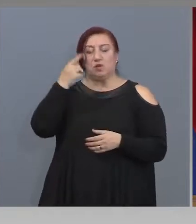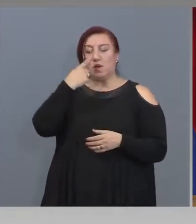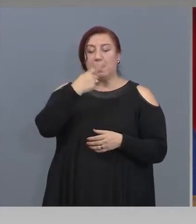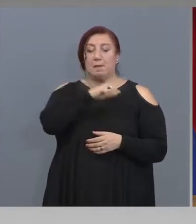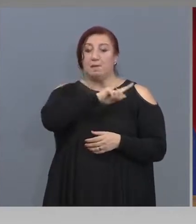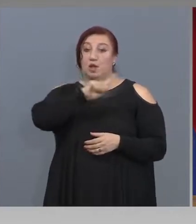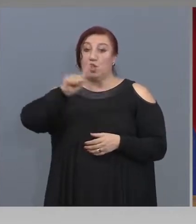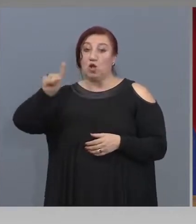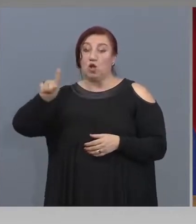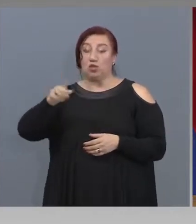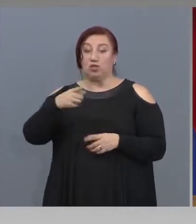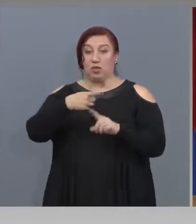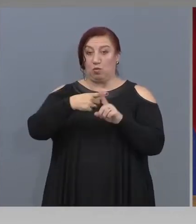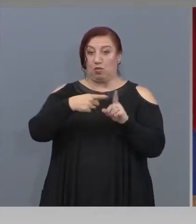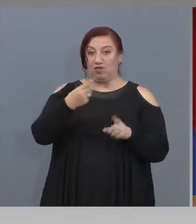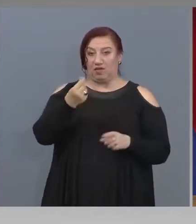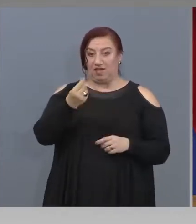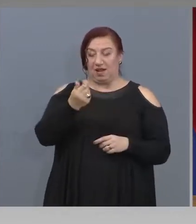лева